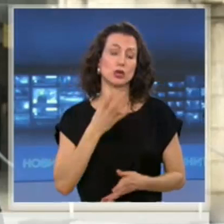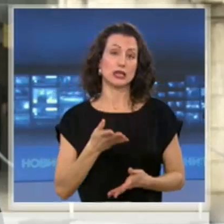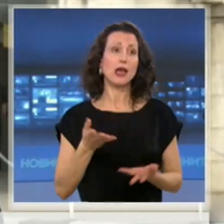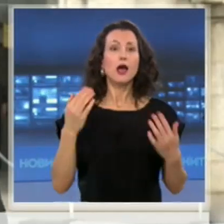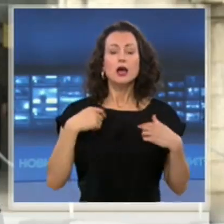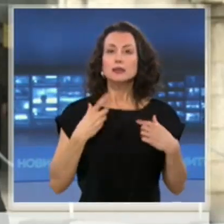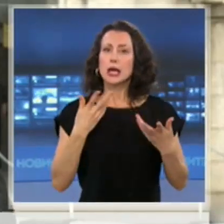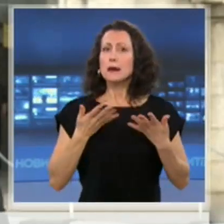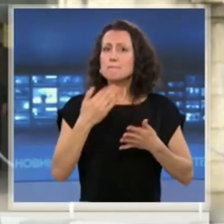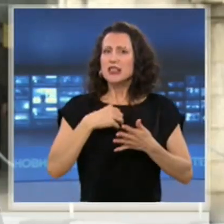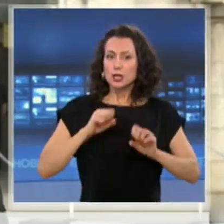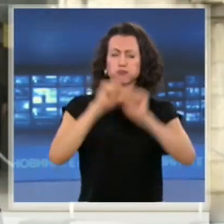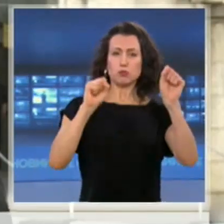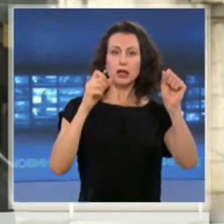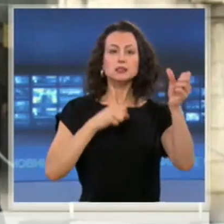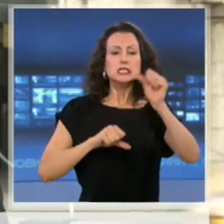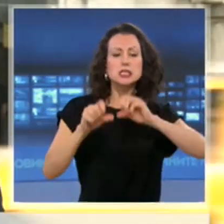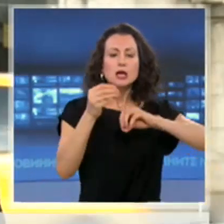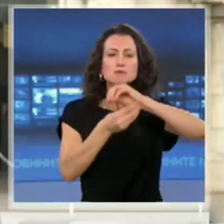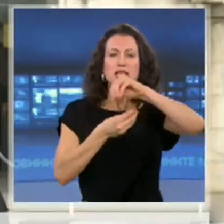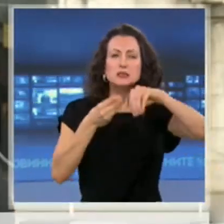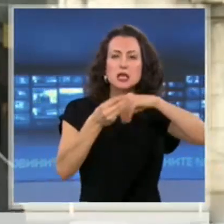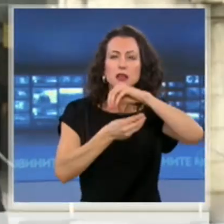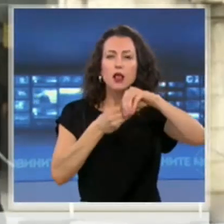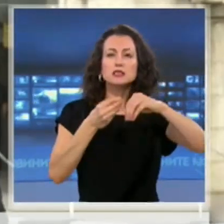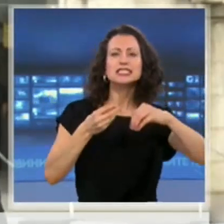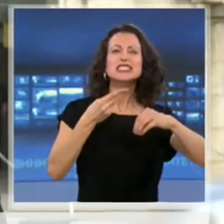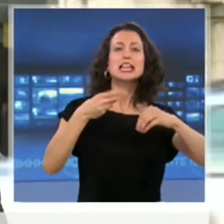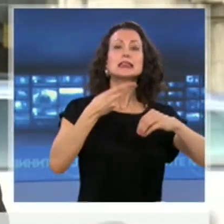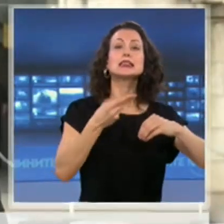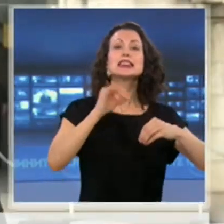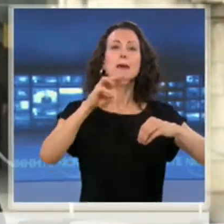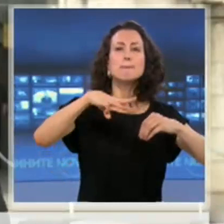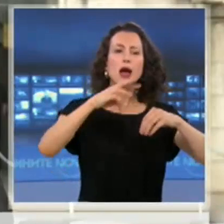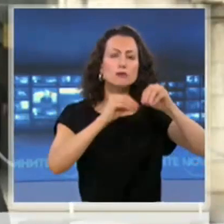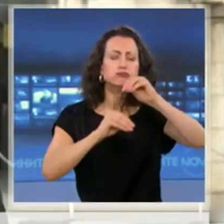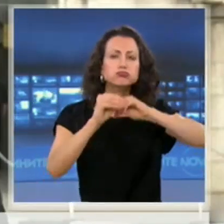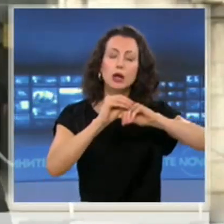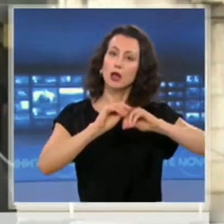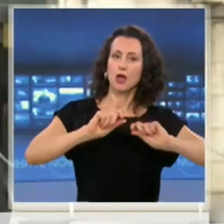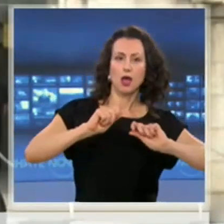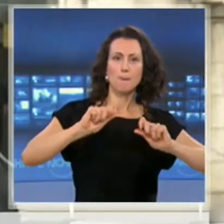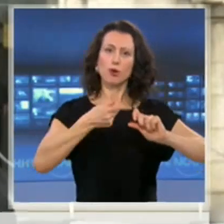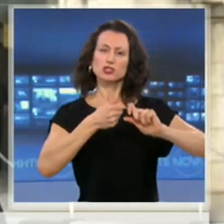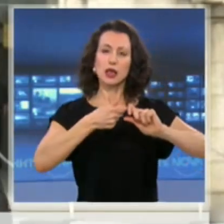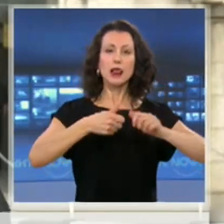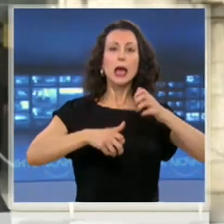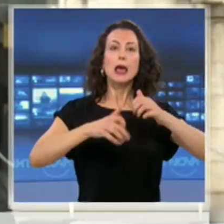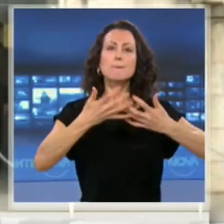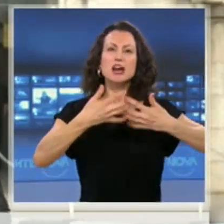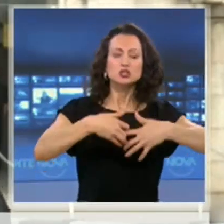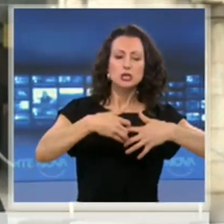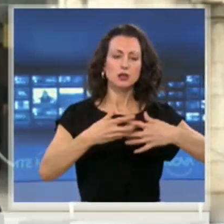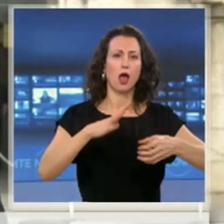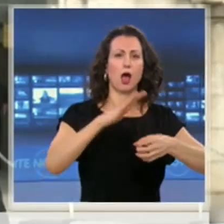смесител с димни смеси. Оттеглили са в съседно помещение, откъдето пуснали машината, последвало запушване, след